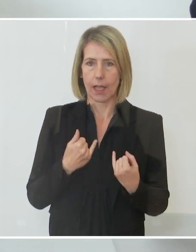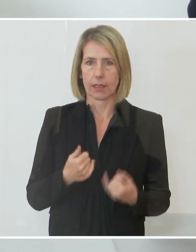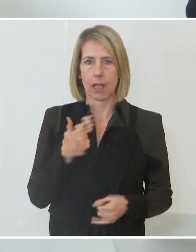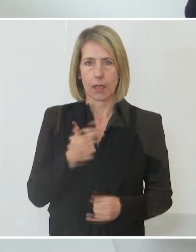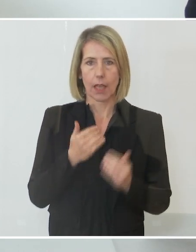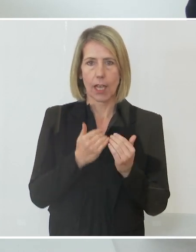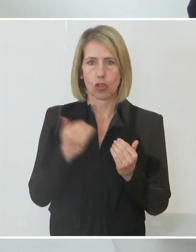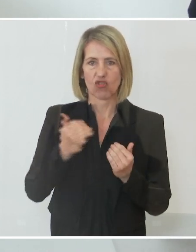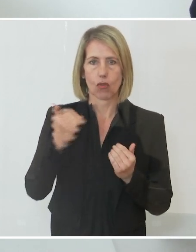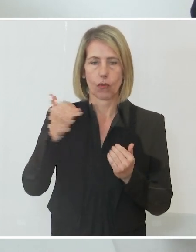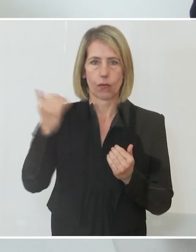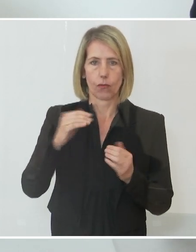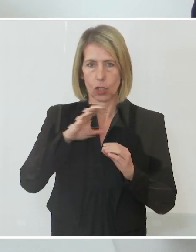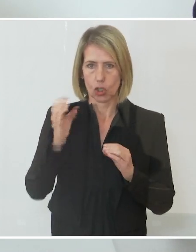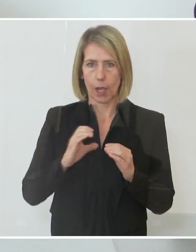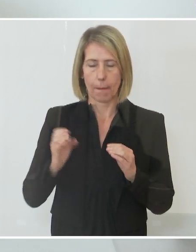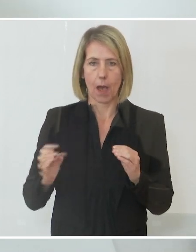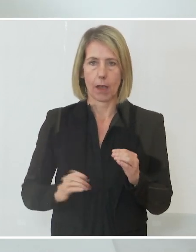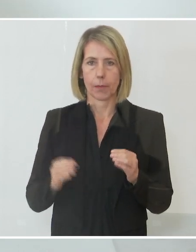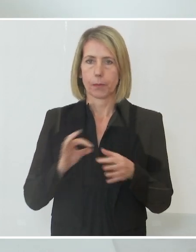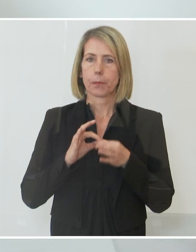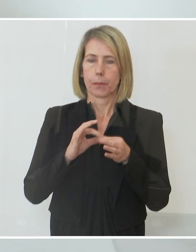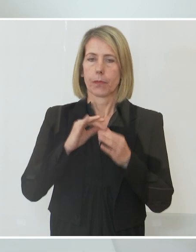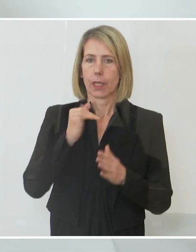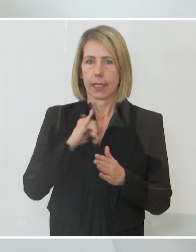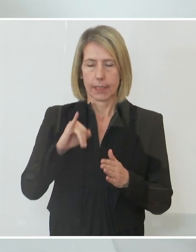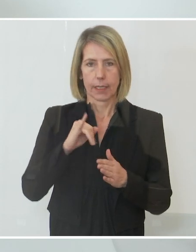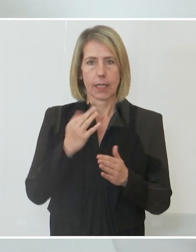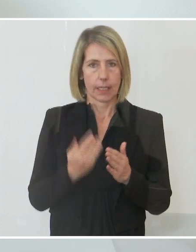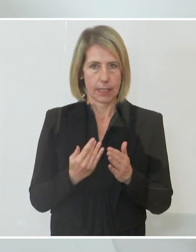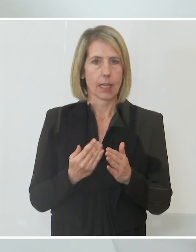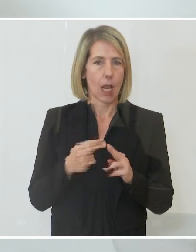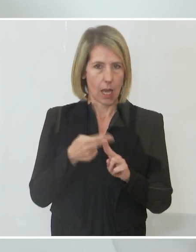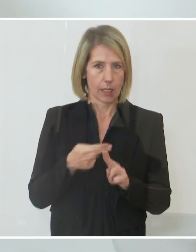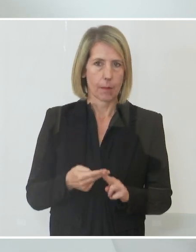ema, das nach Inzidenz ausgelegt ist.